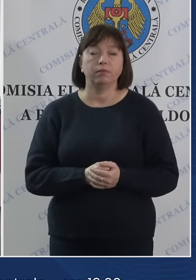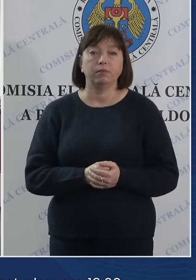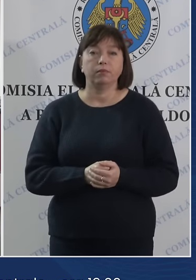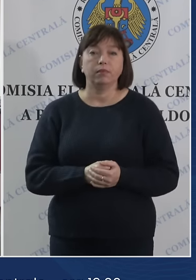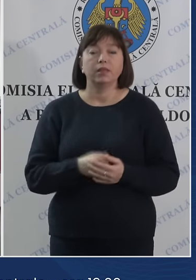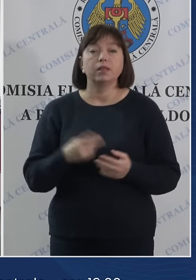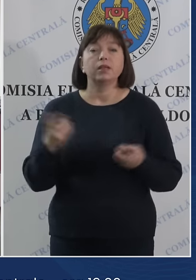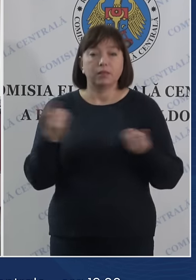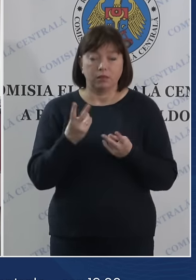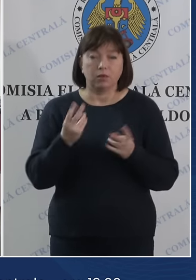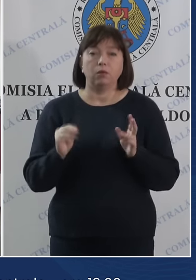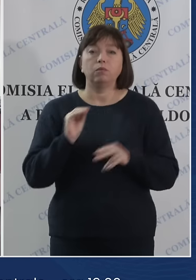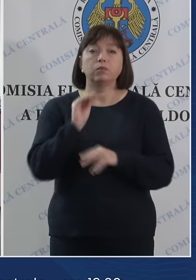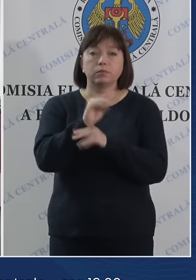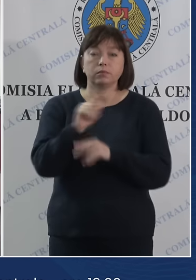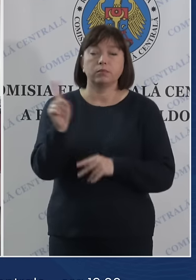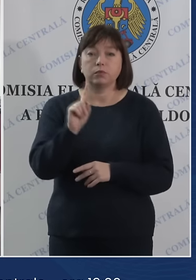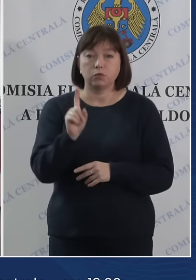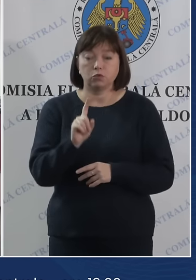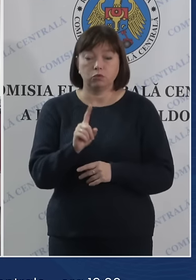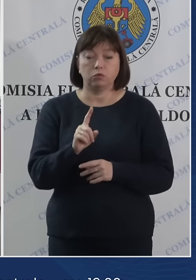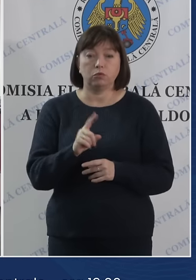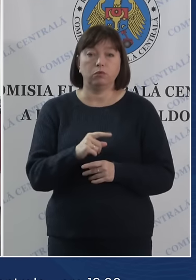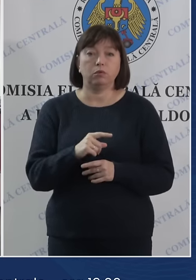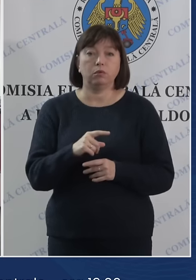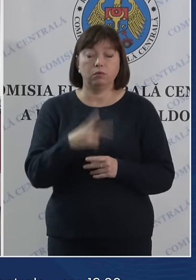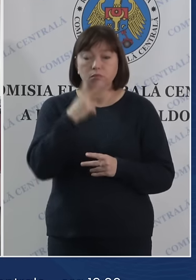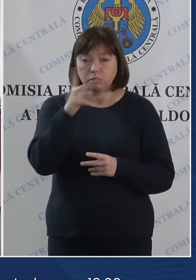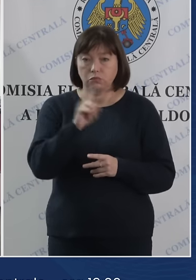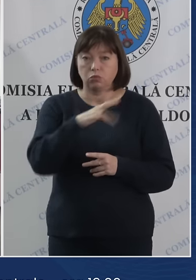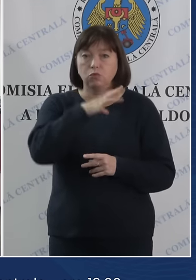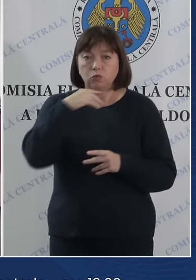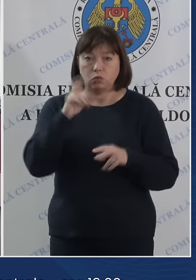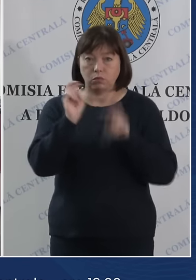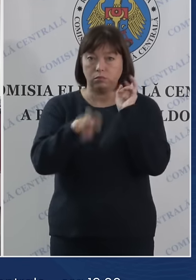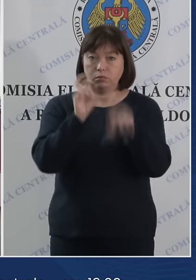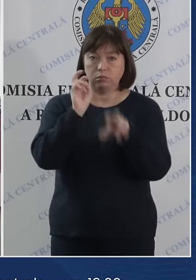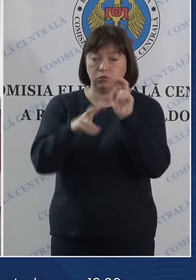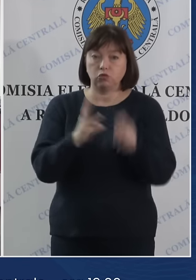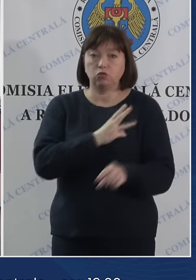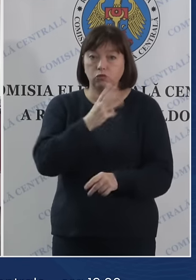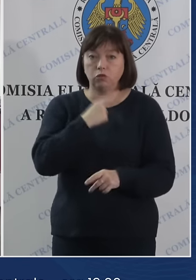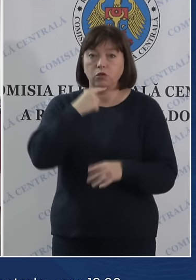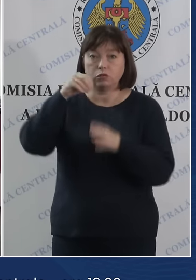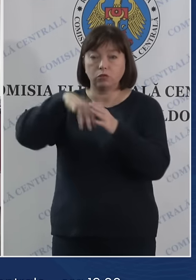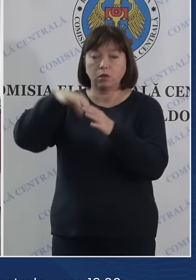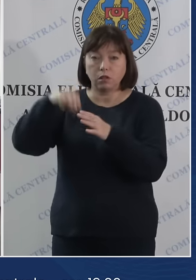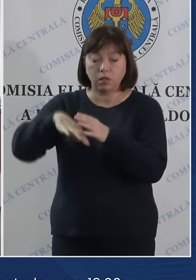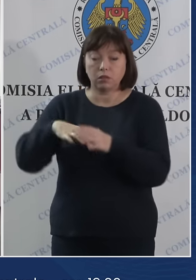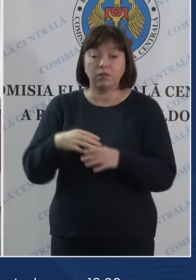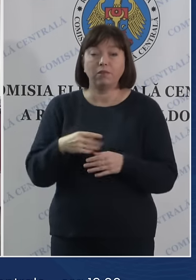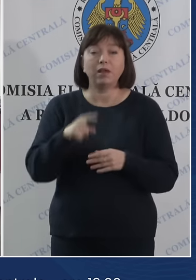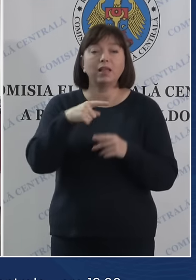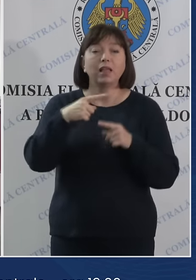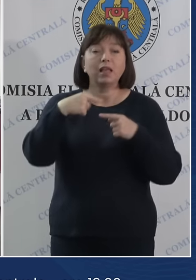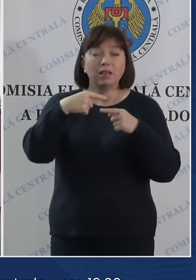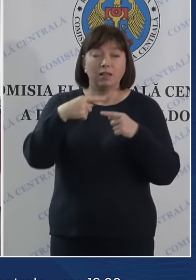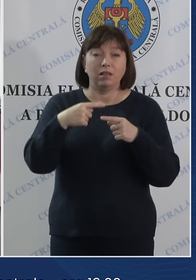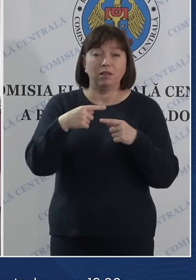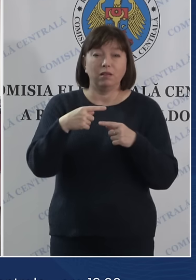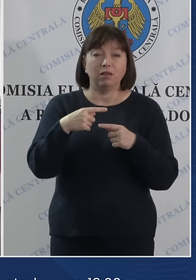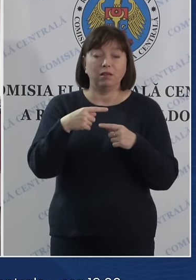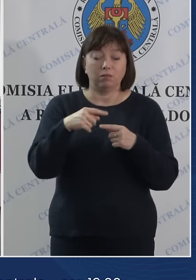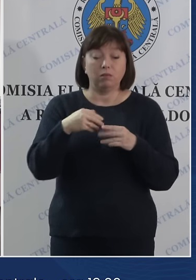Trebuie să remarc faptul că, reișind din prezența sporită la urne, în următoarele secții, în